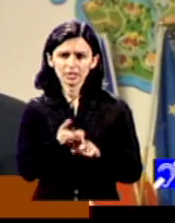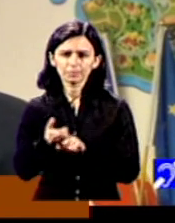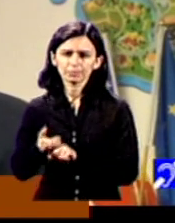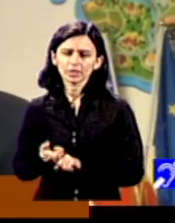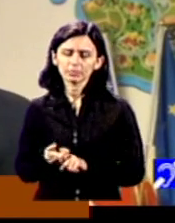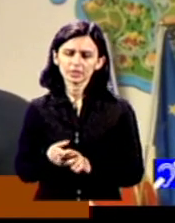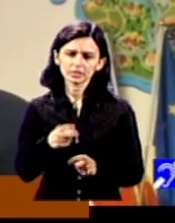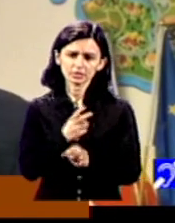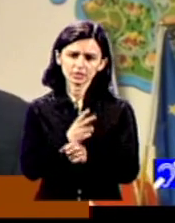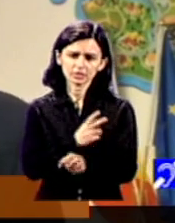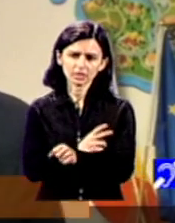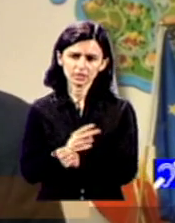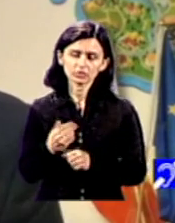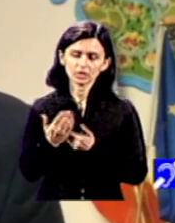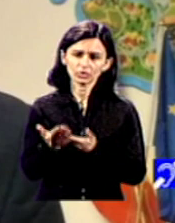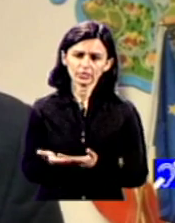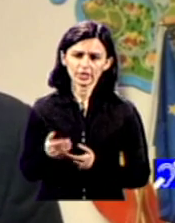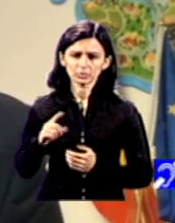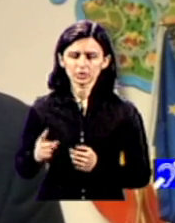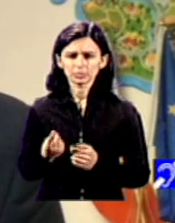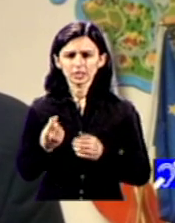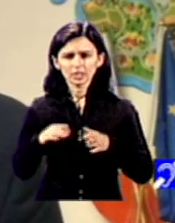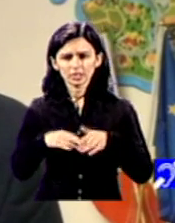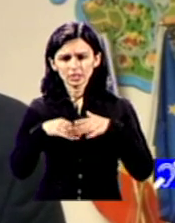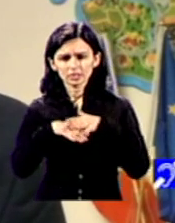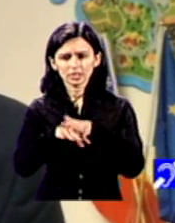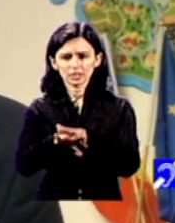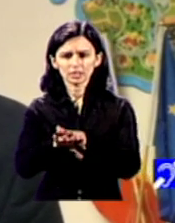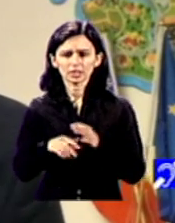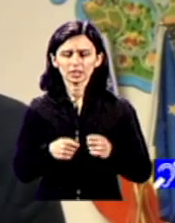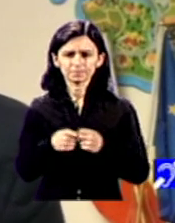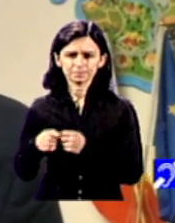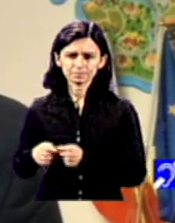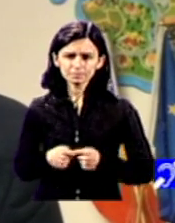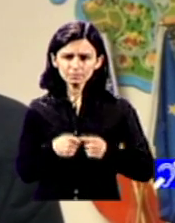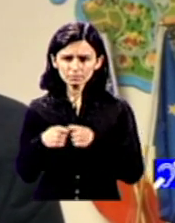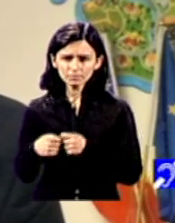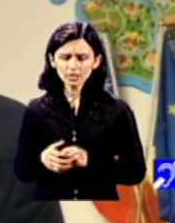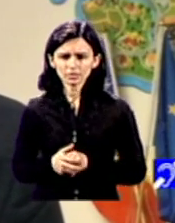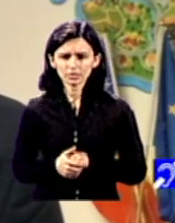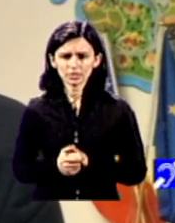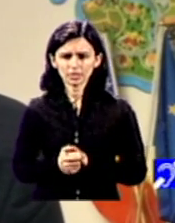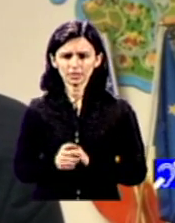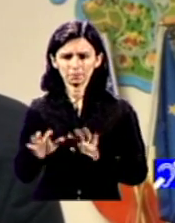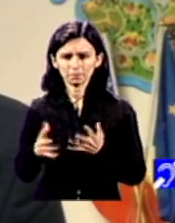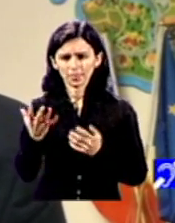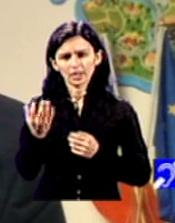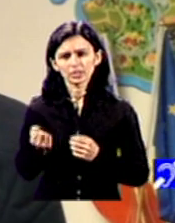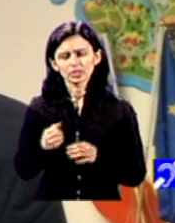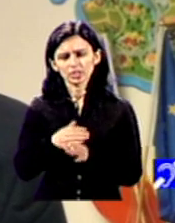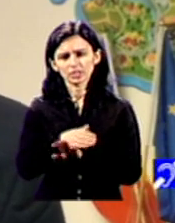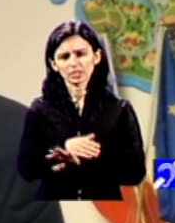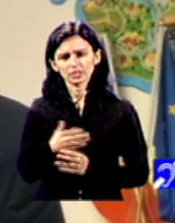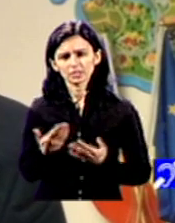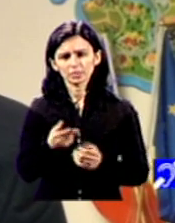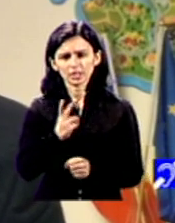da posibilitatea de a se integra în societate cu alte cuvinte orice fel de intervenție pe care statul ar trebui să o aibă în domeniul personal cu